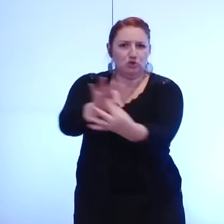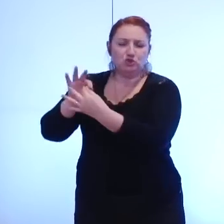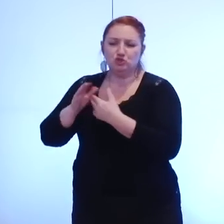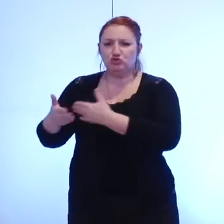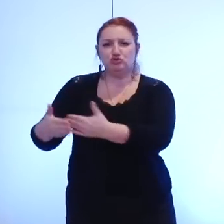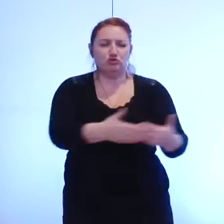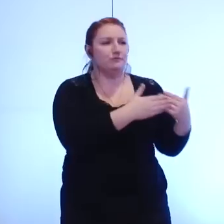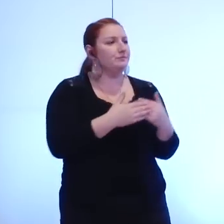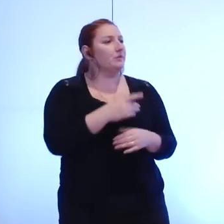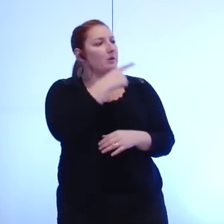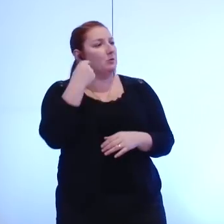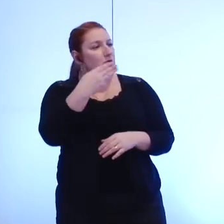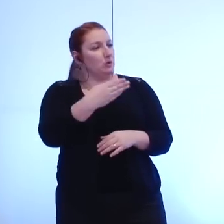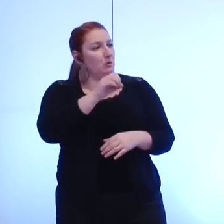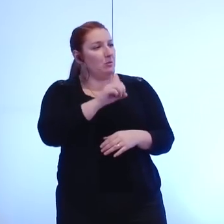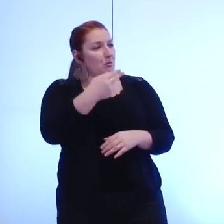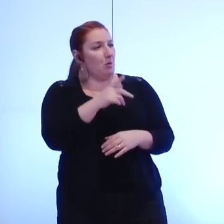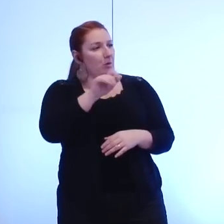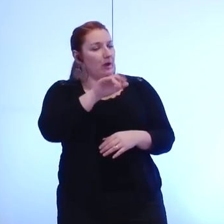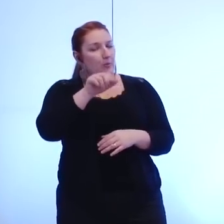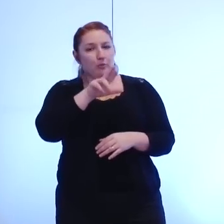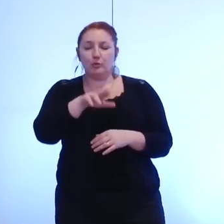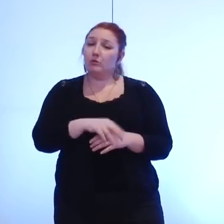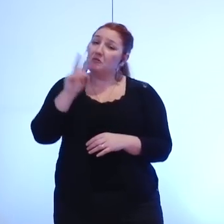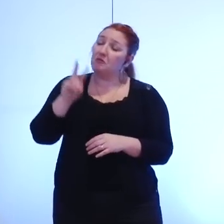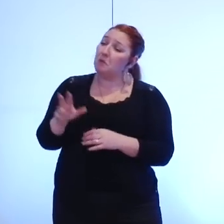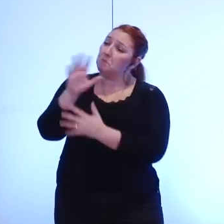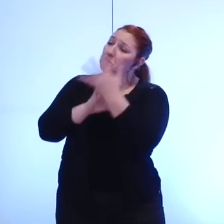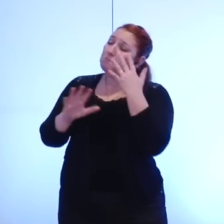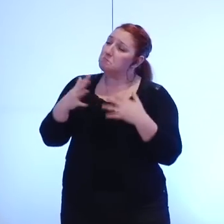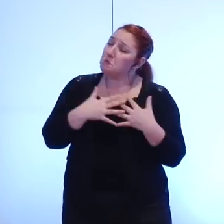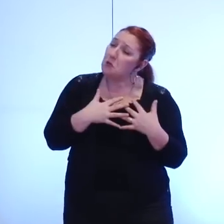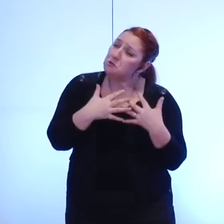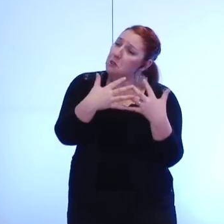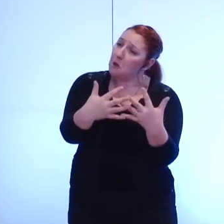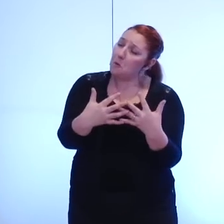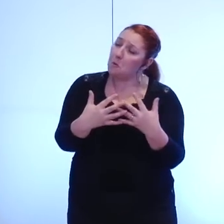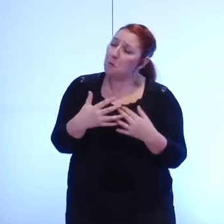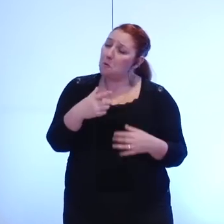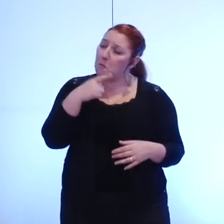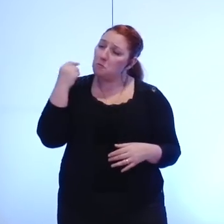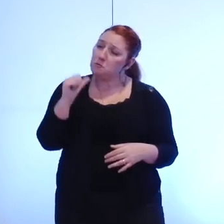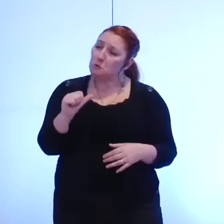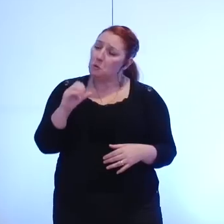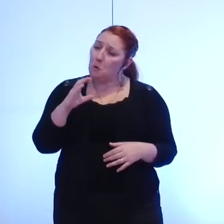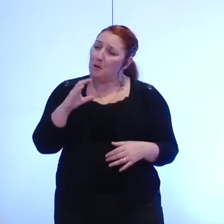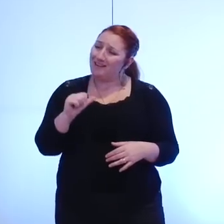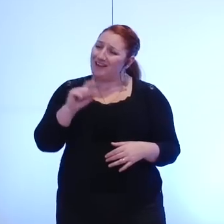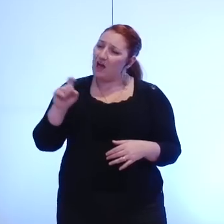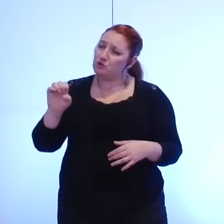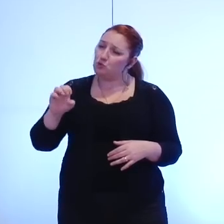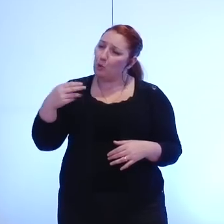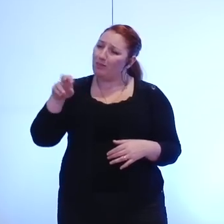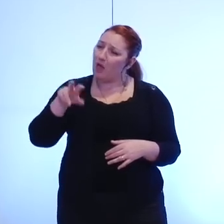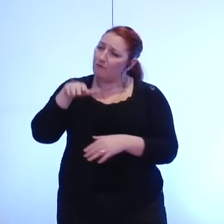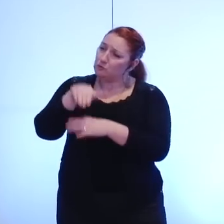et c'est une intention généreuse que nous explicite monsieur casenave ce soir sur la proximité des